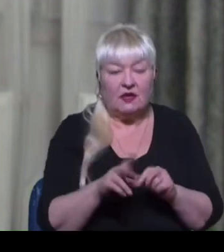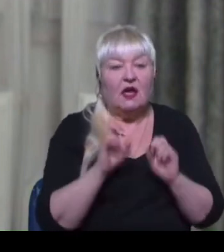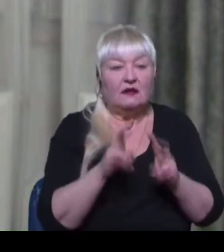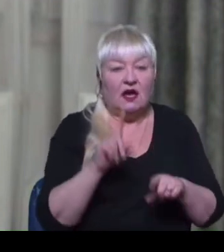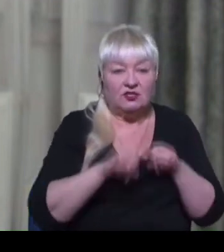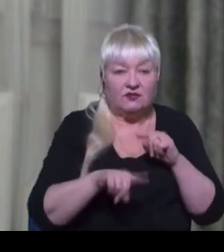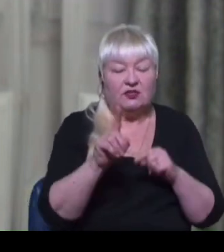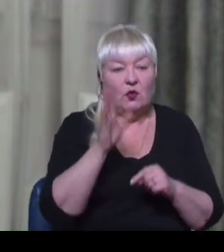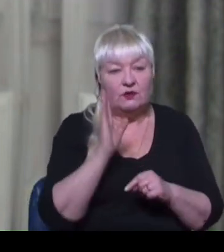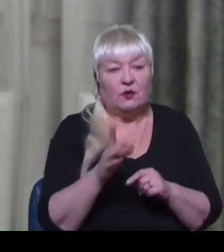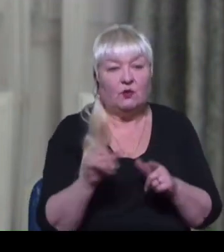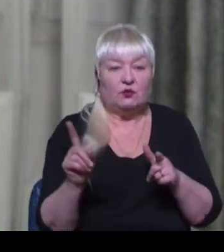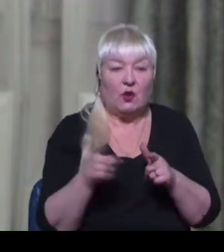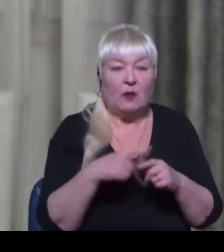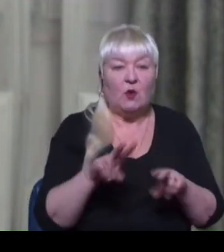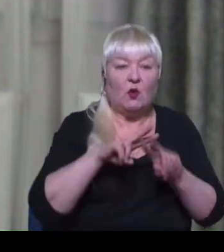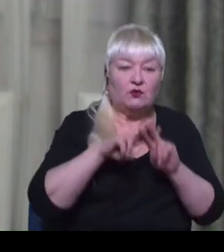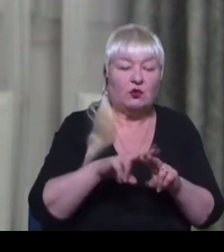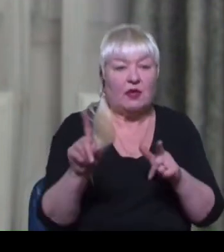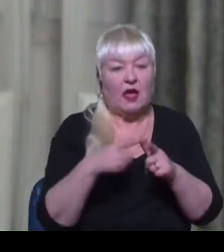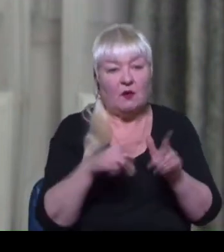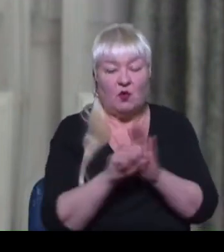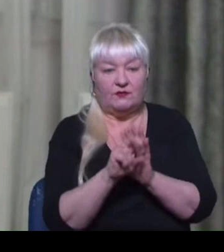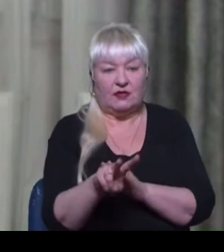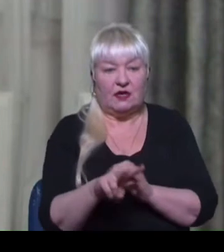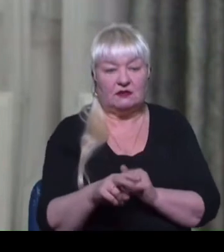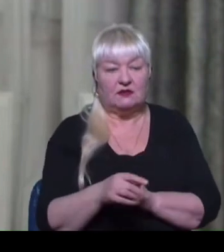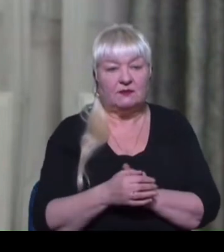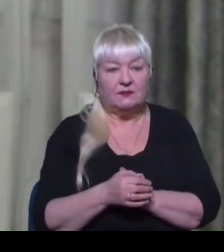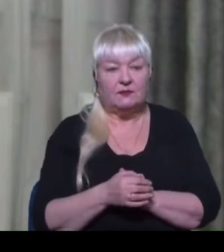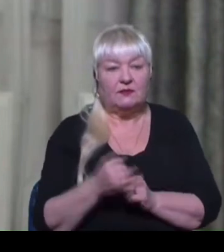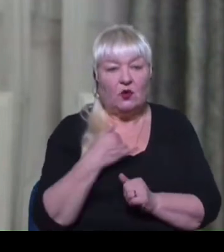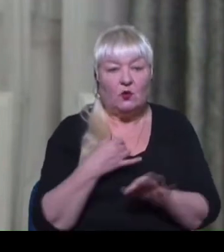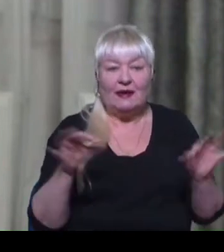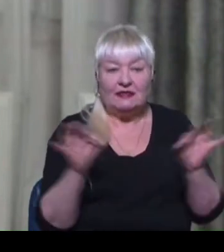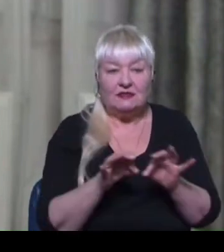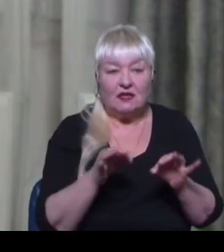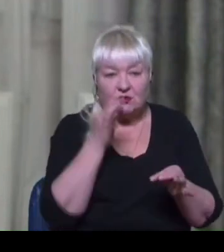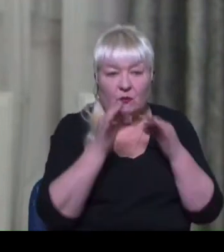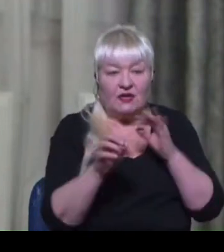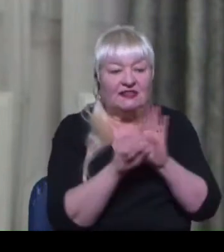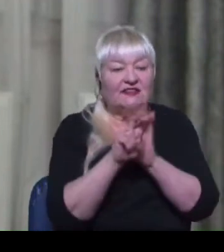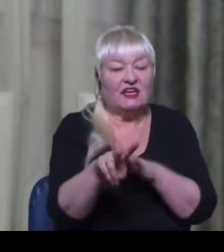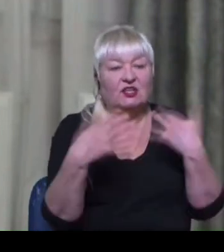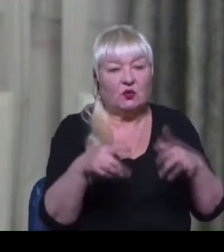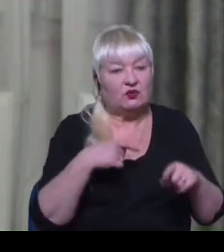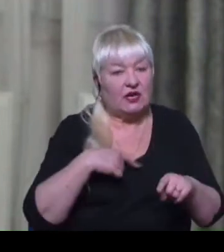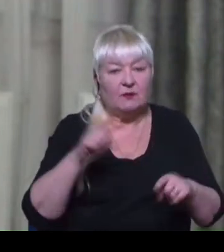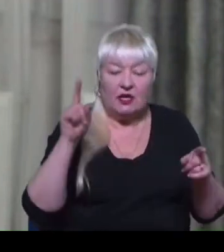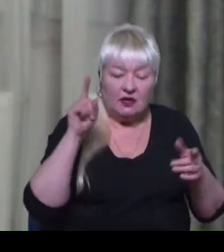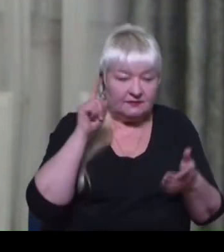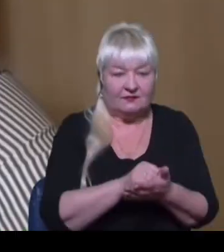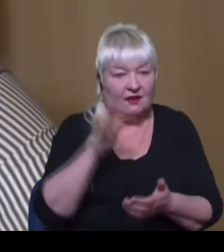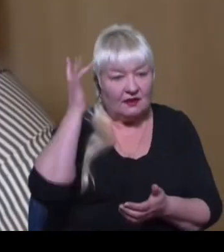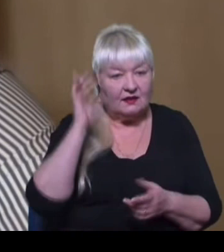вони будуть або в тюрмі, або тікати. То в мене зразу порада тікати вже, бо ми точно деокупуємо наш Крим